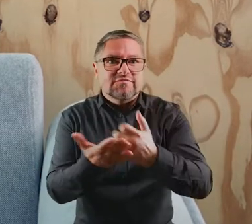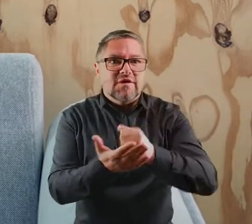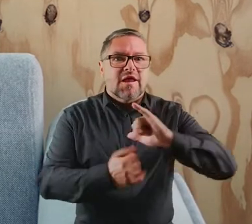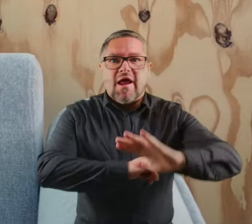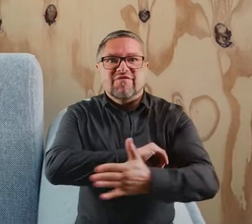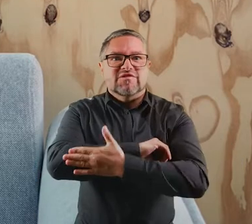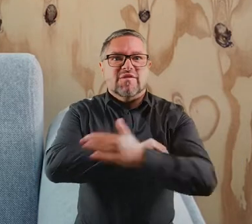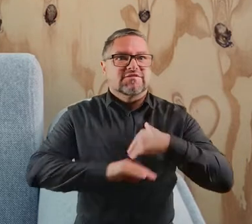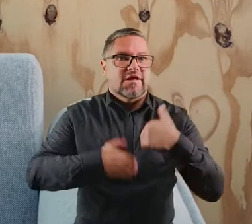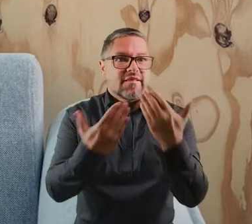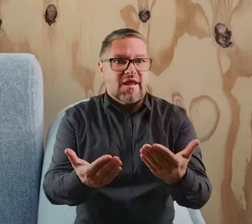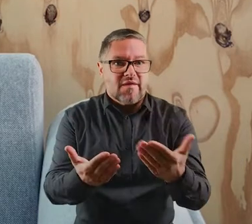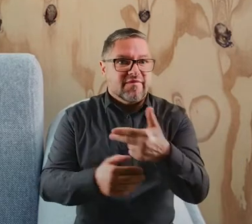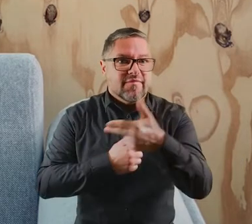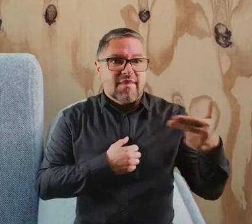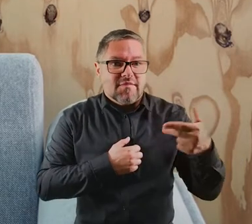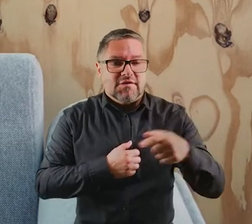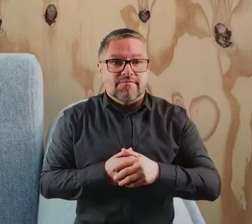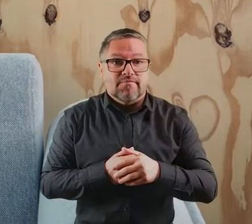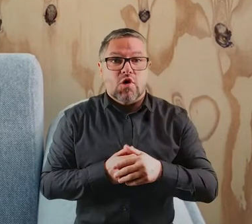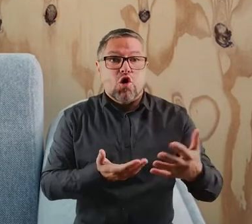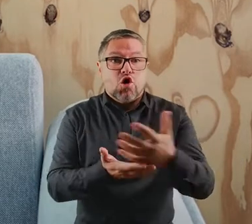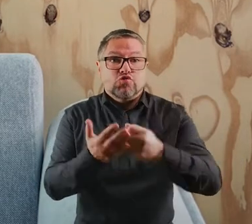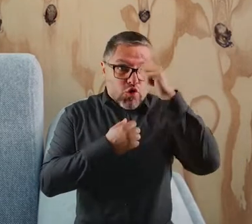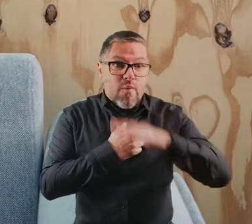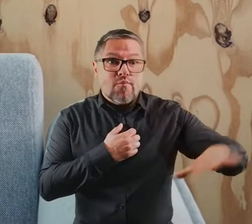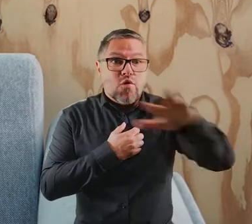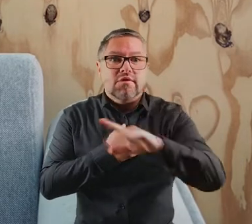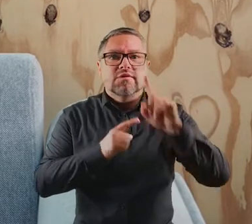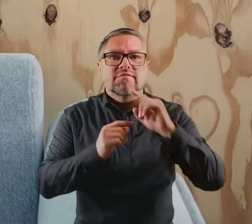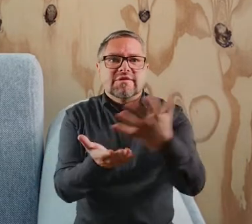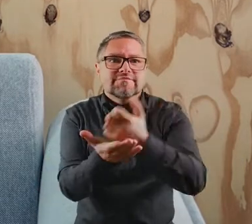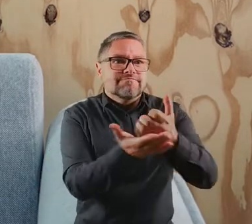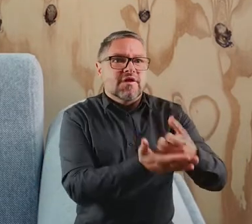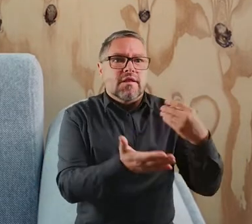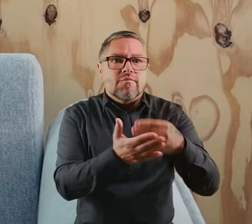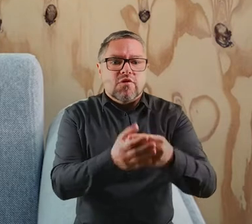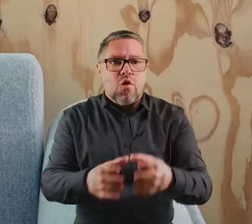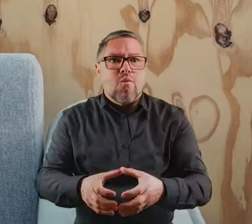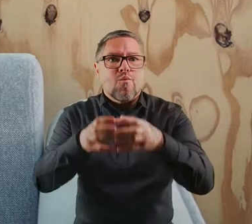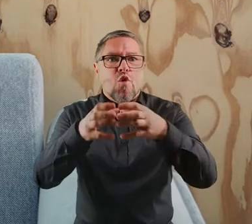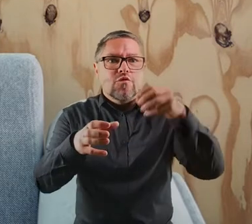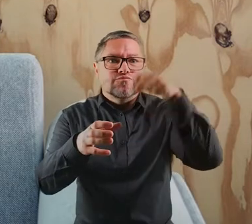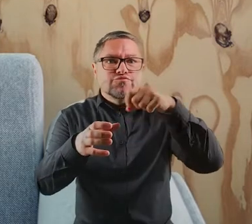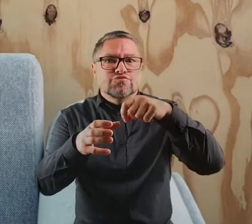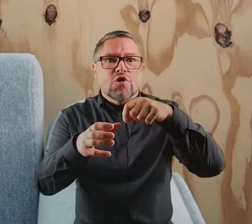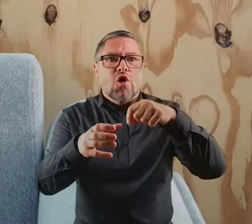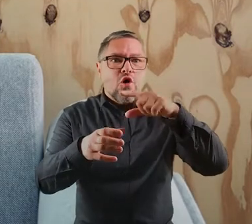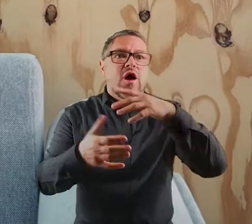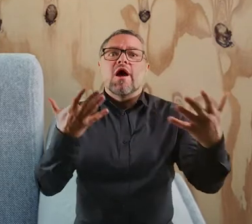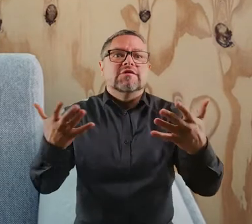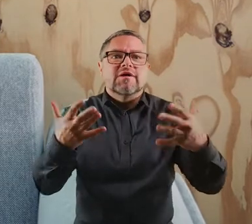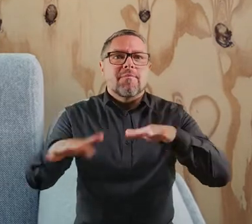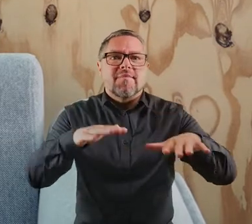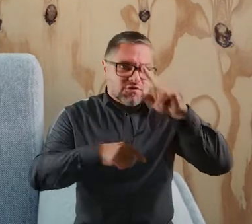w tym zakresie. Zbiórki publiczne to tak naprawdę zbieranie środków pieniężnych do puszek w miejscach